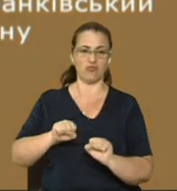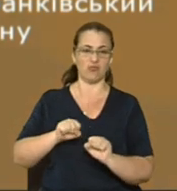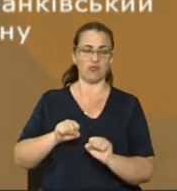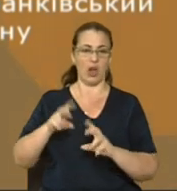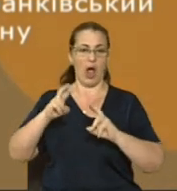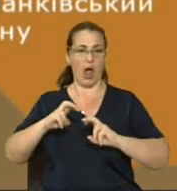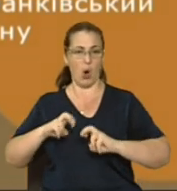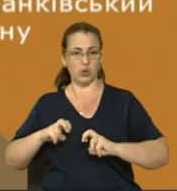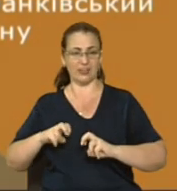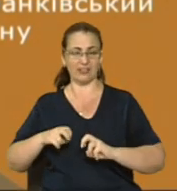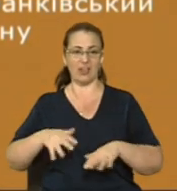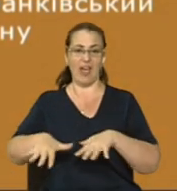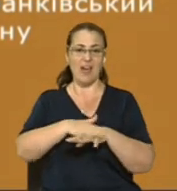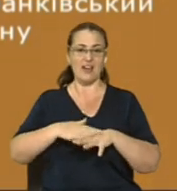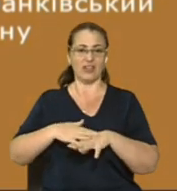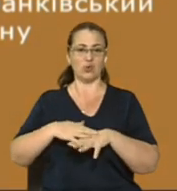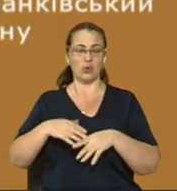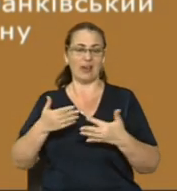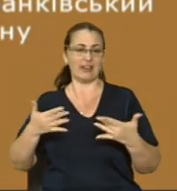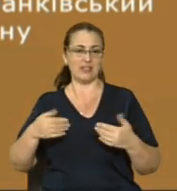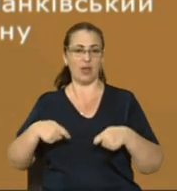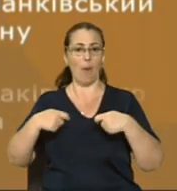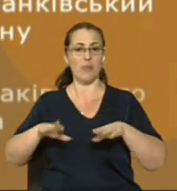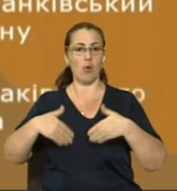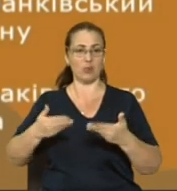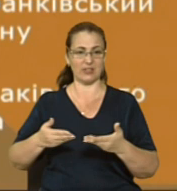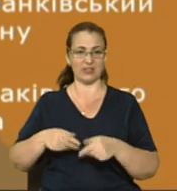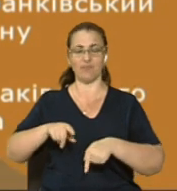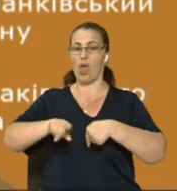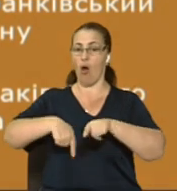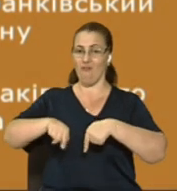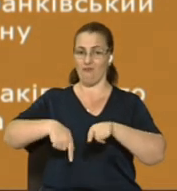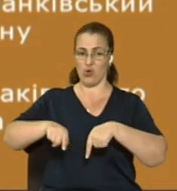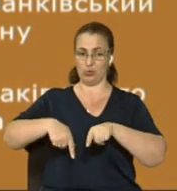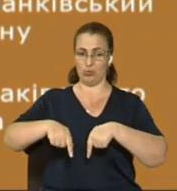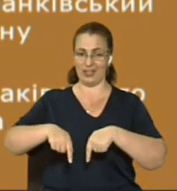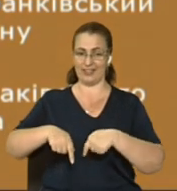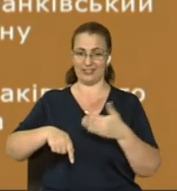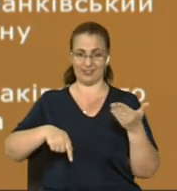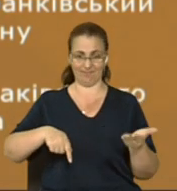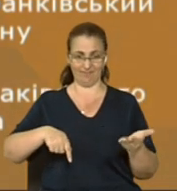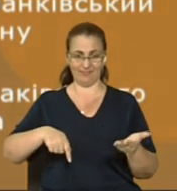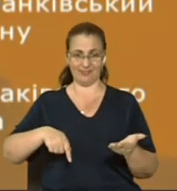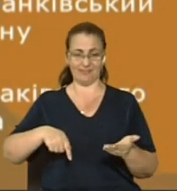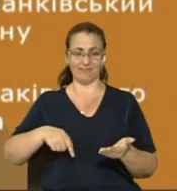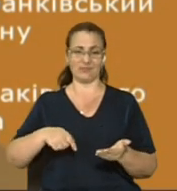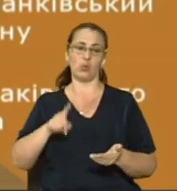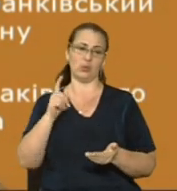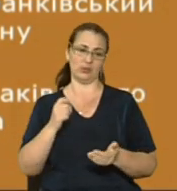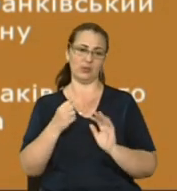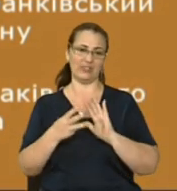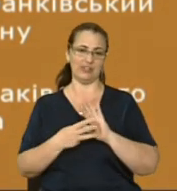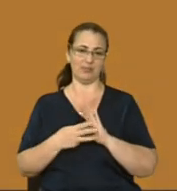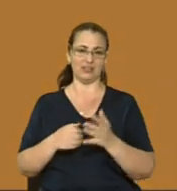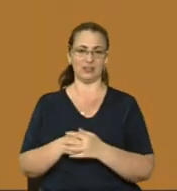аналізу ринку інвестиційних пропозицій Роман Феденяк. Футболіст футбольного клубу «Карпати» Артем Федецький балотується у 118-му